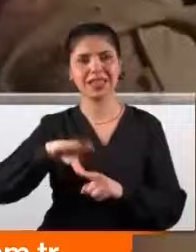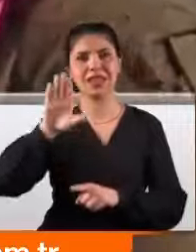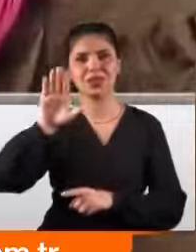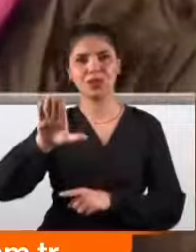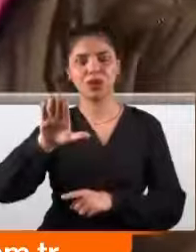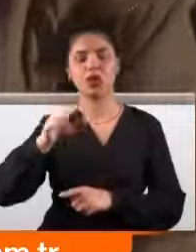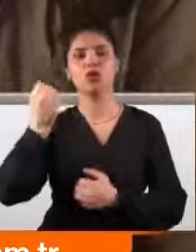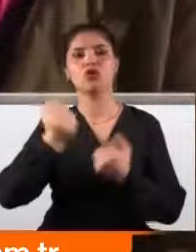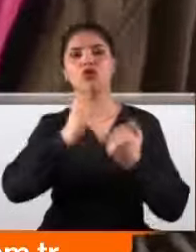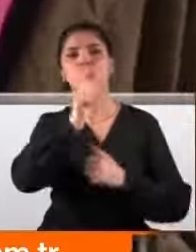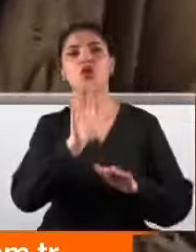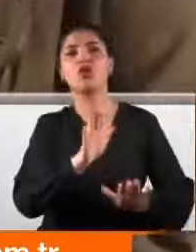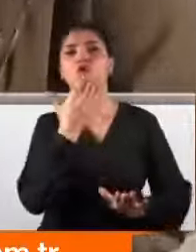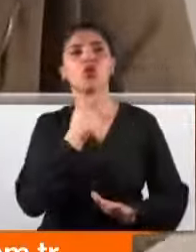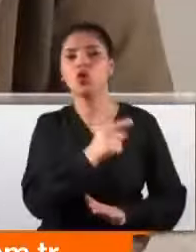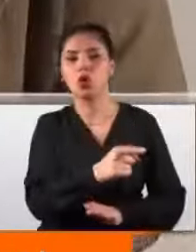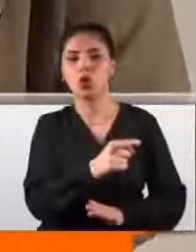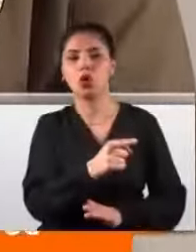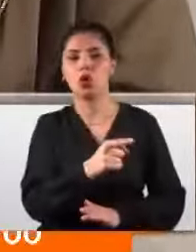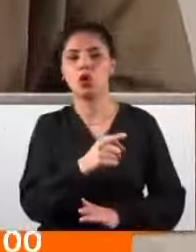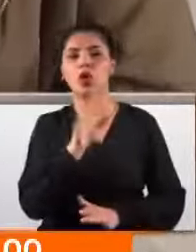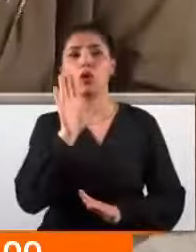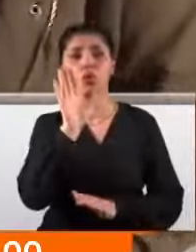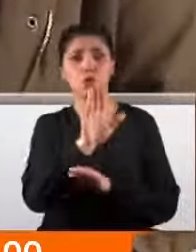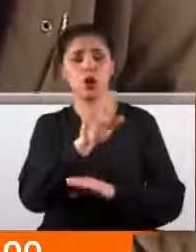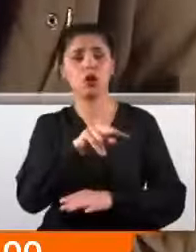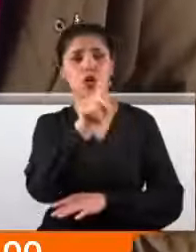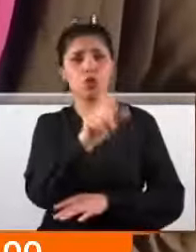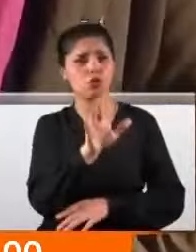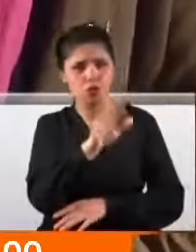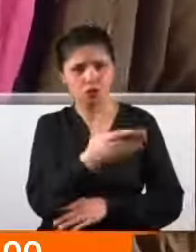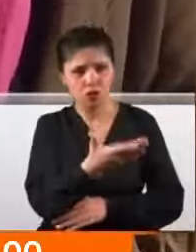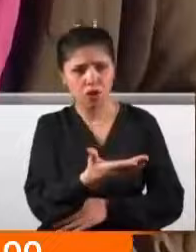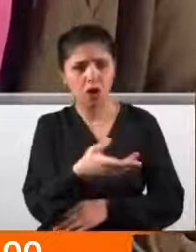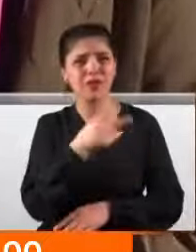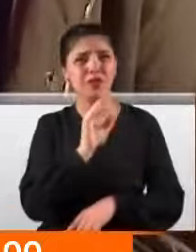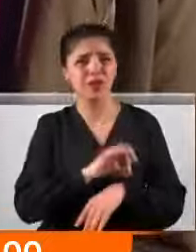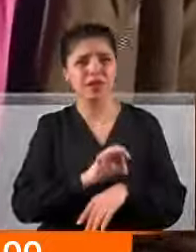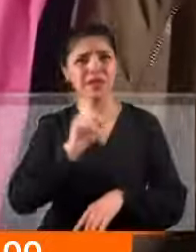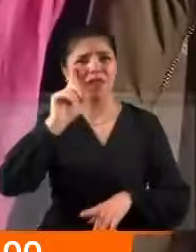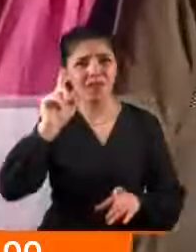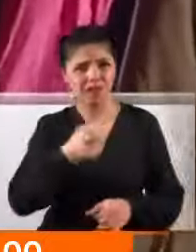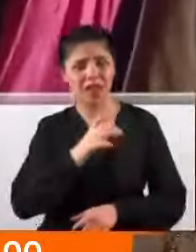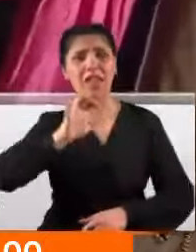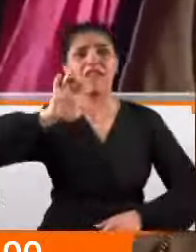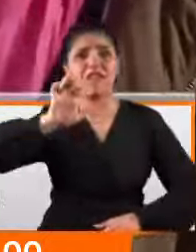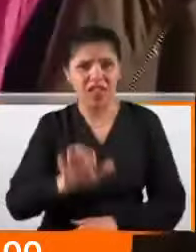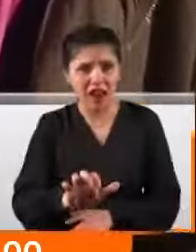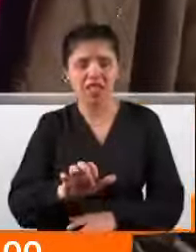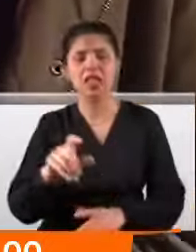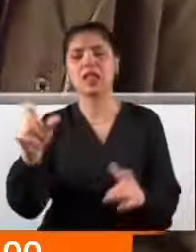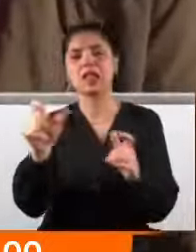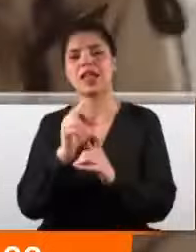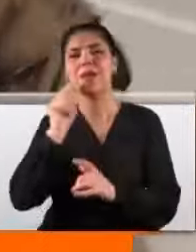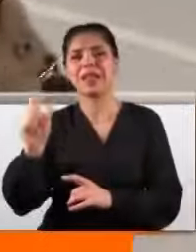durmaya niyetli değildi. Üstelik durakta yolcu olmasına rağmen yolcuyu son anda fark edip frene basınca Serpil